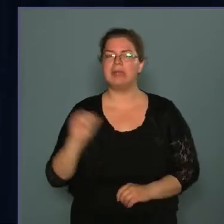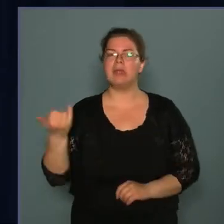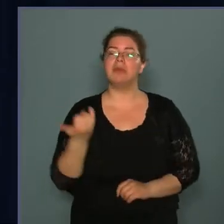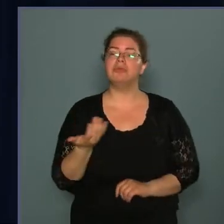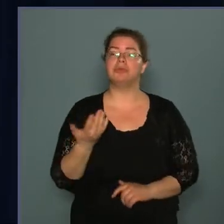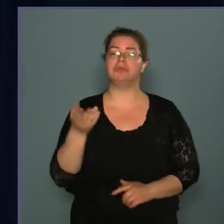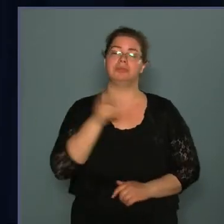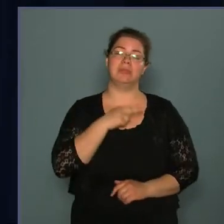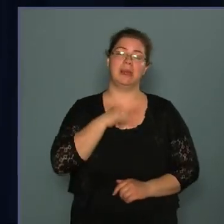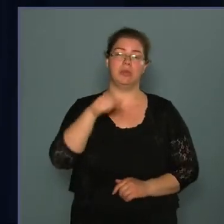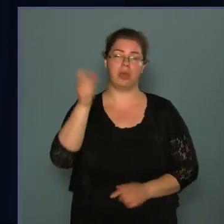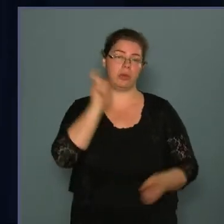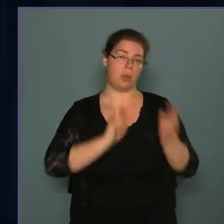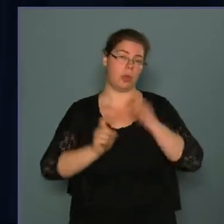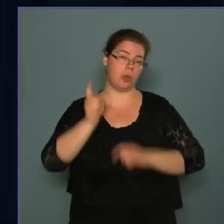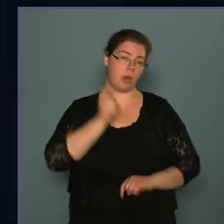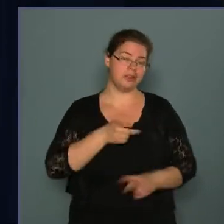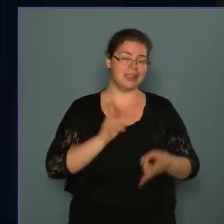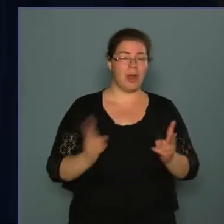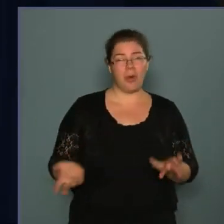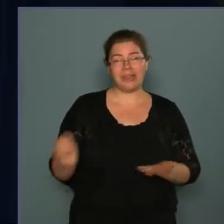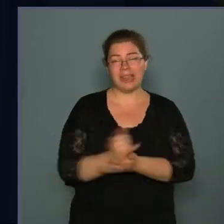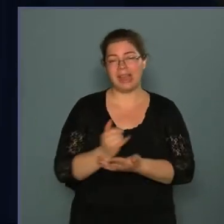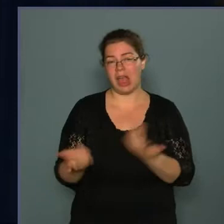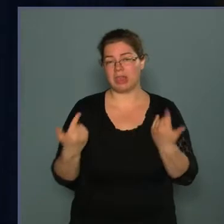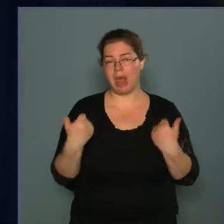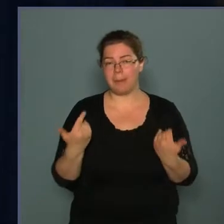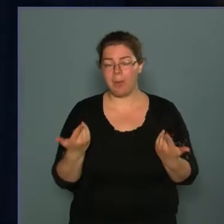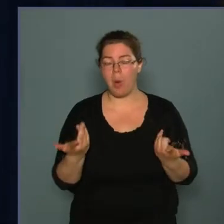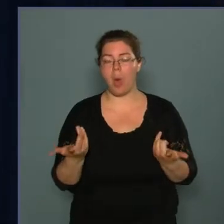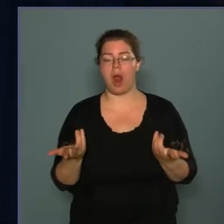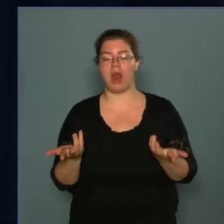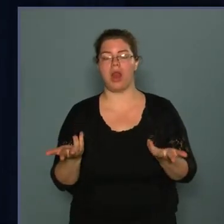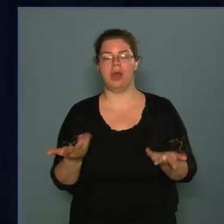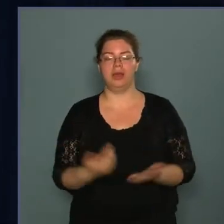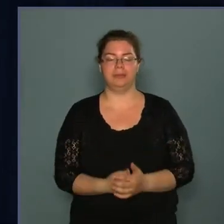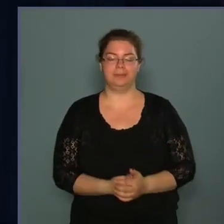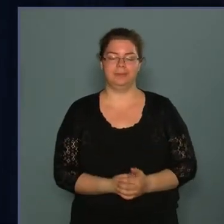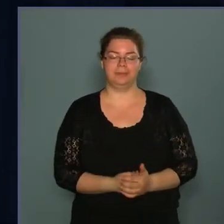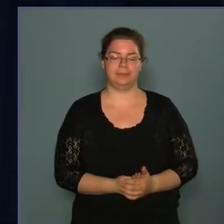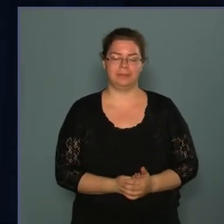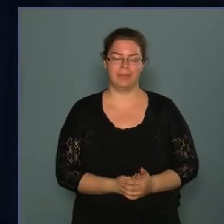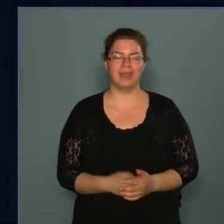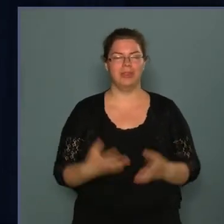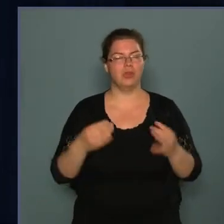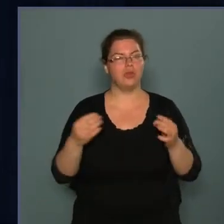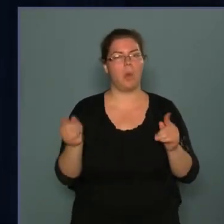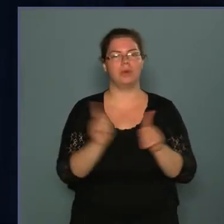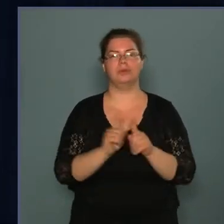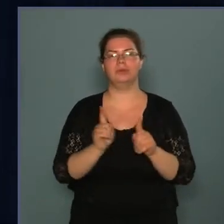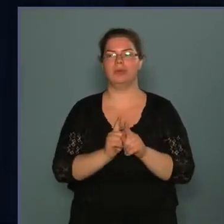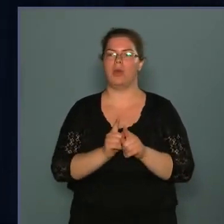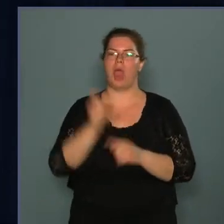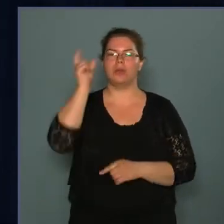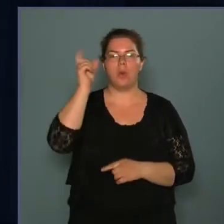érdemes azon is elgondolkodni, hogy igazából egy csomó olyan